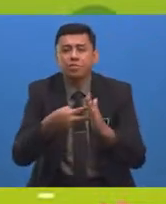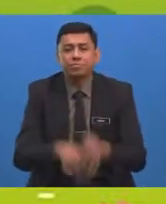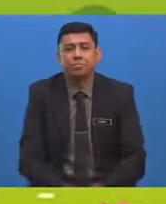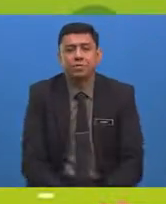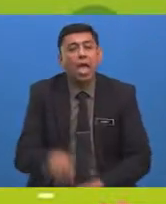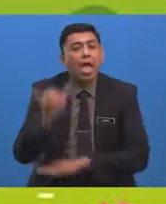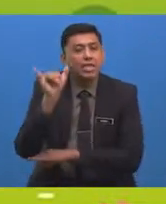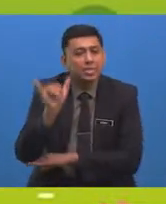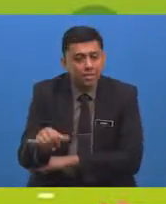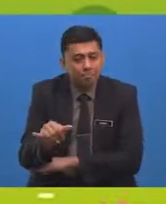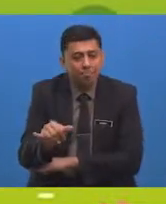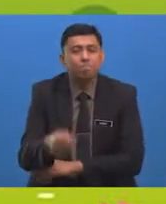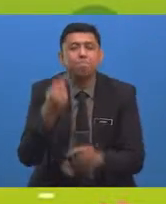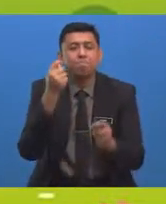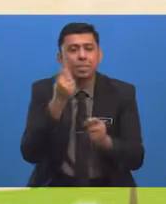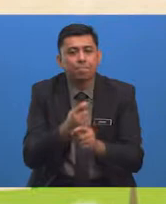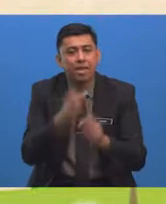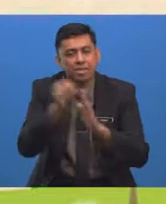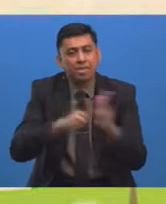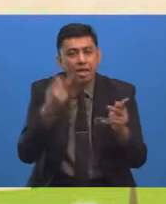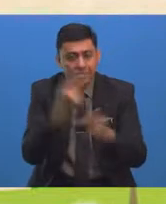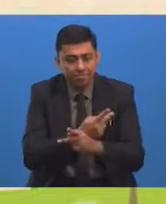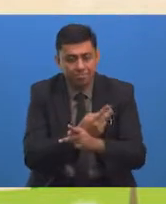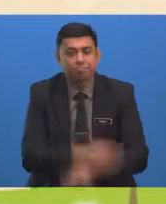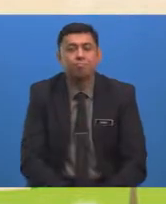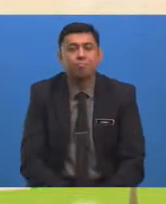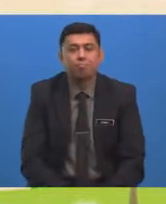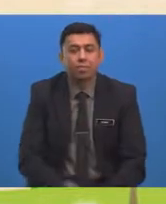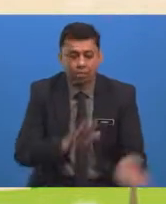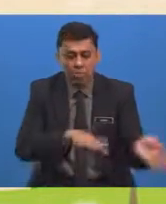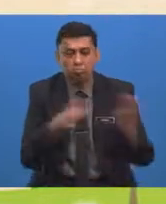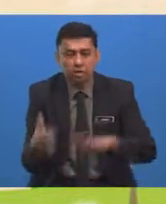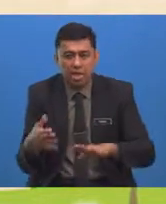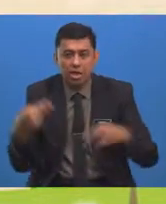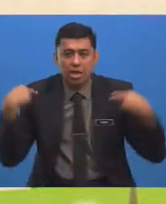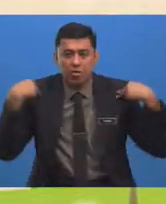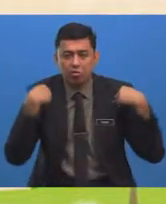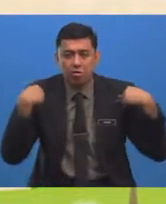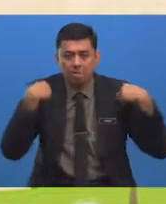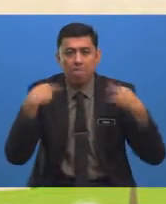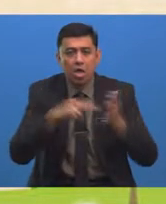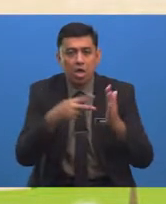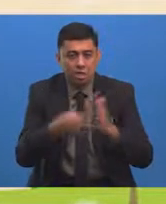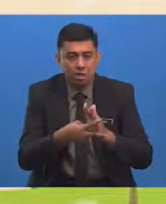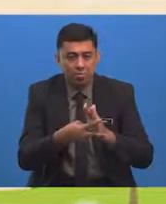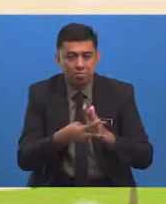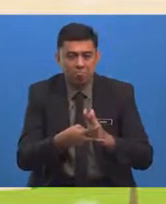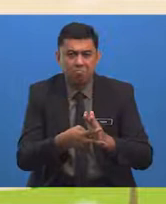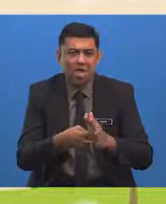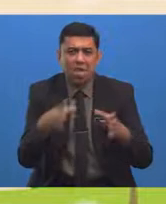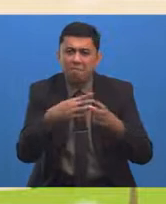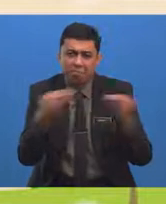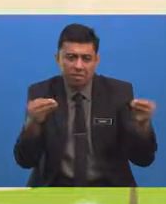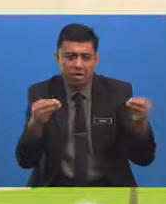Ya, tepat sekali Kepupusan haiwan bermaksud lenyapnya